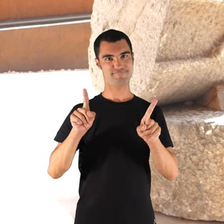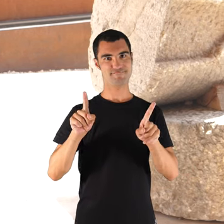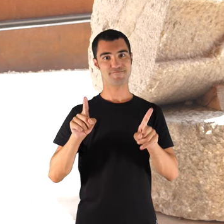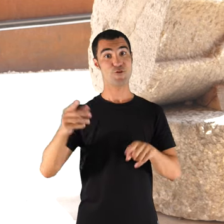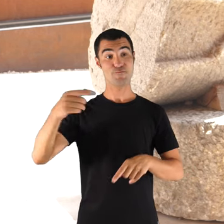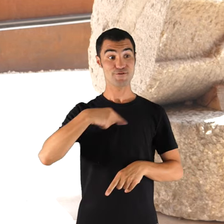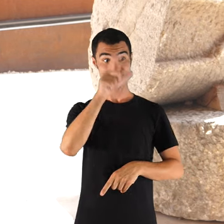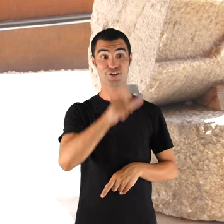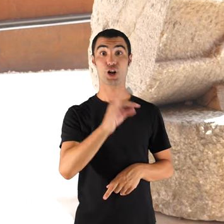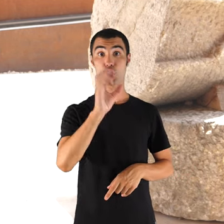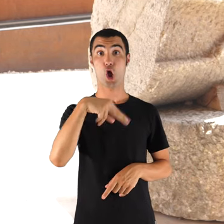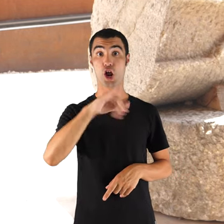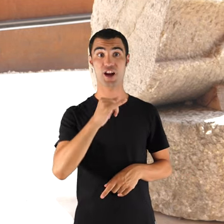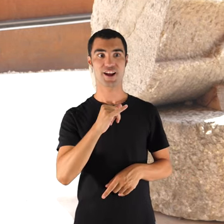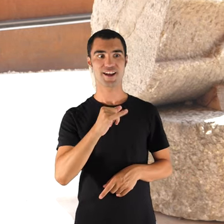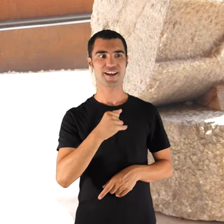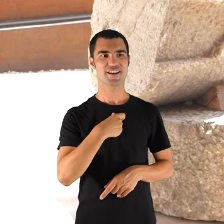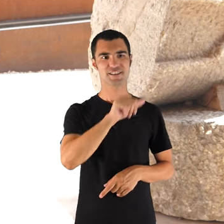amb Antoni mateix mos passàvem